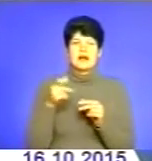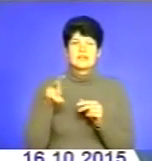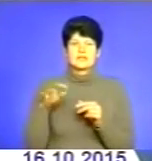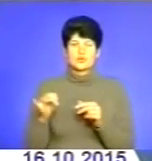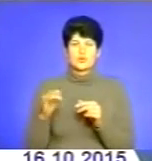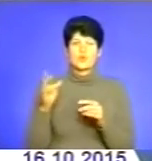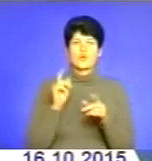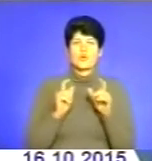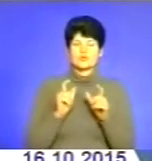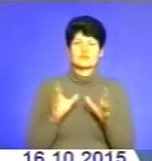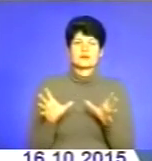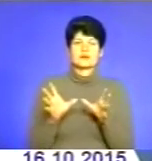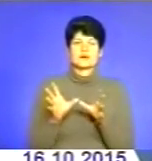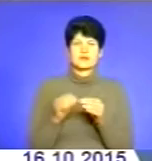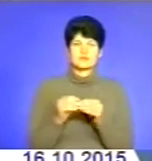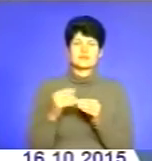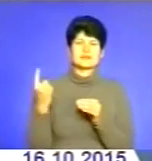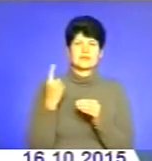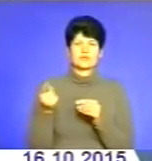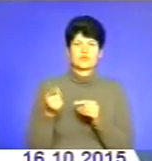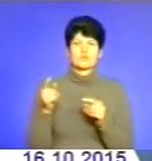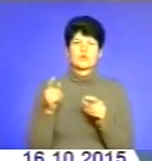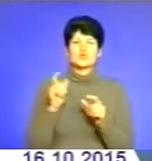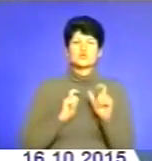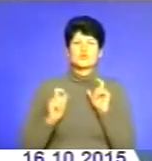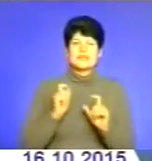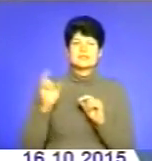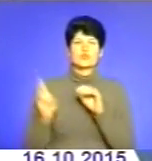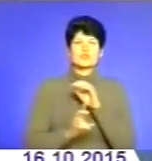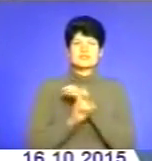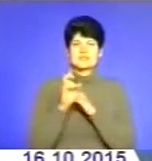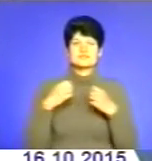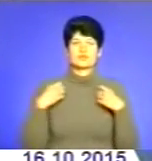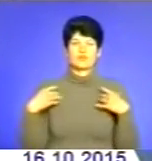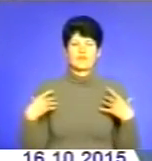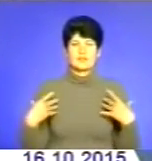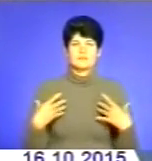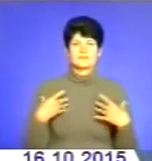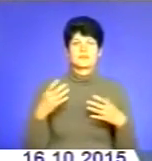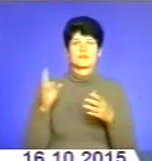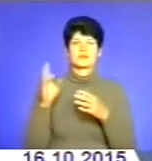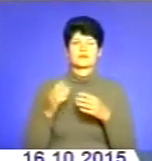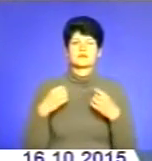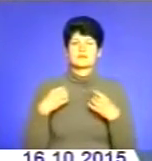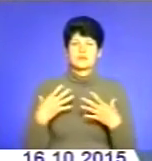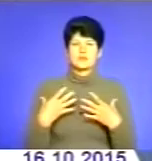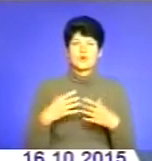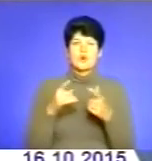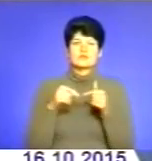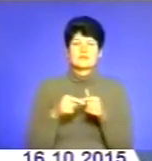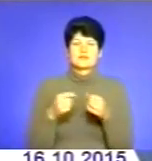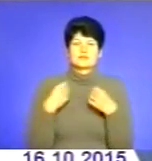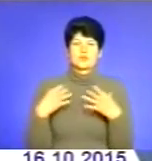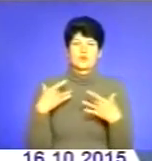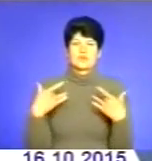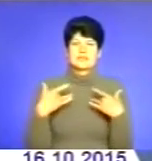парафіянами єдиної у Тернополі студентської церкви покрові Пресвятої Богородиці відсвяткували храмовий праздник. Студенти організували урочистий концерт